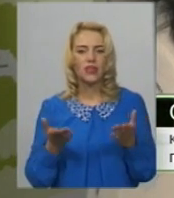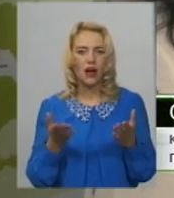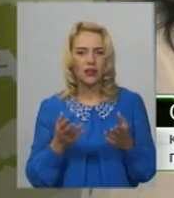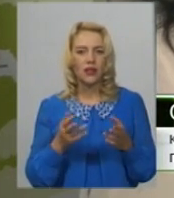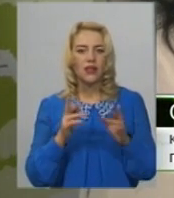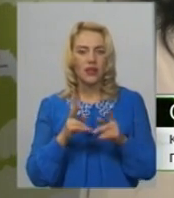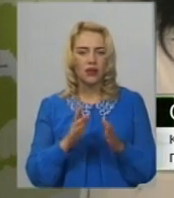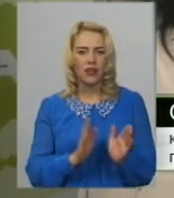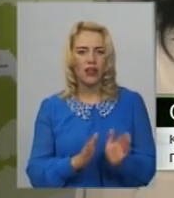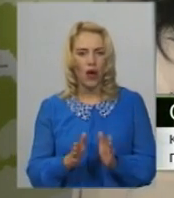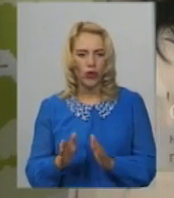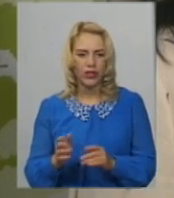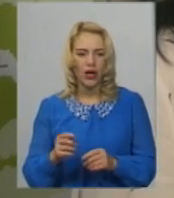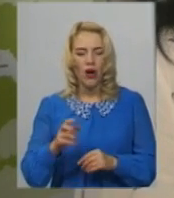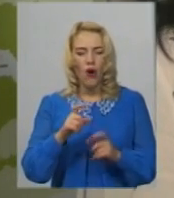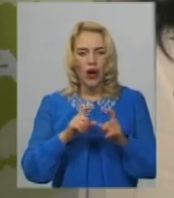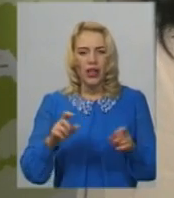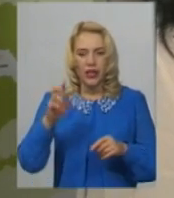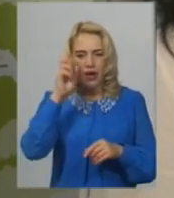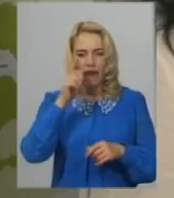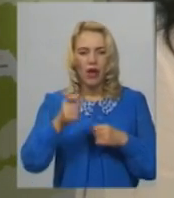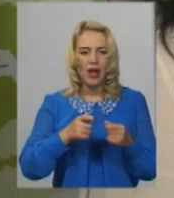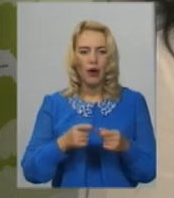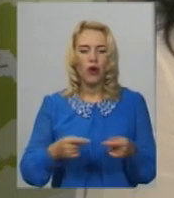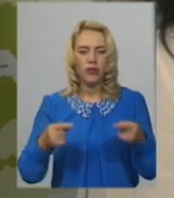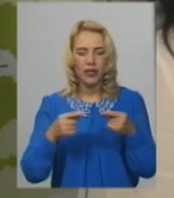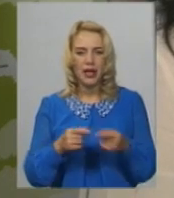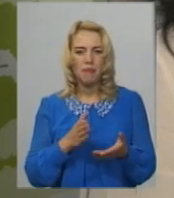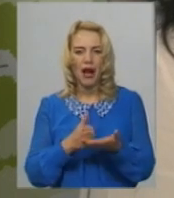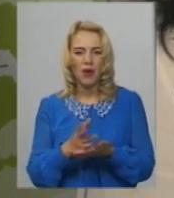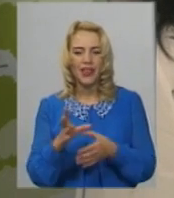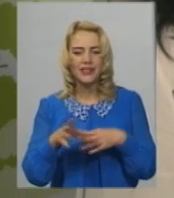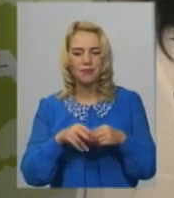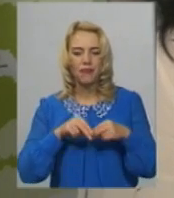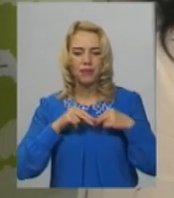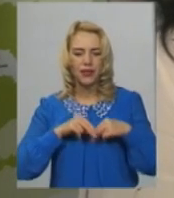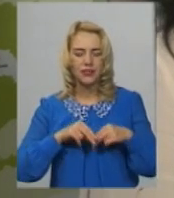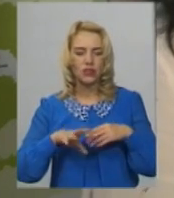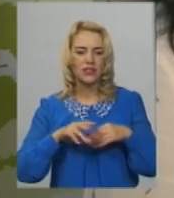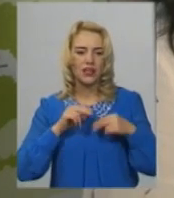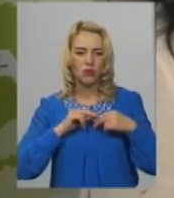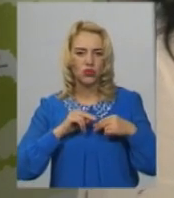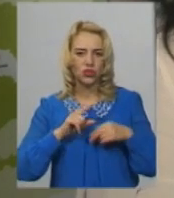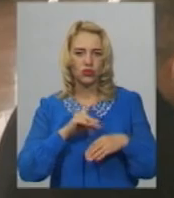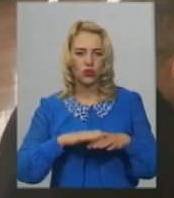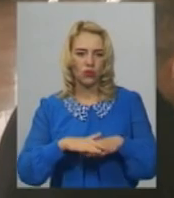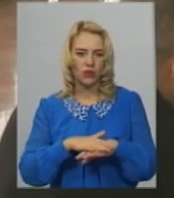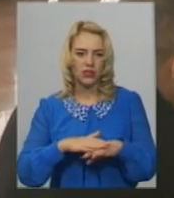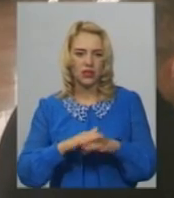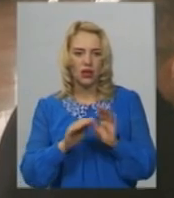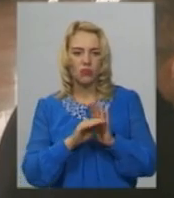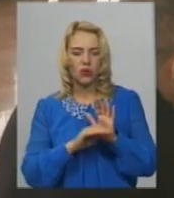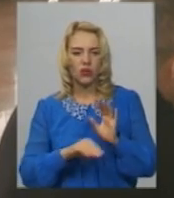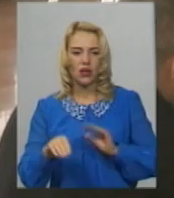чином налагодити органам державної влади конструктивно спрямовану на співпрацю, взаємодію з громадськістю. Програма